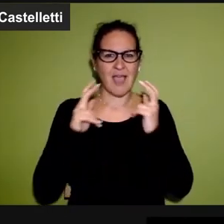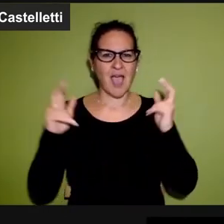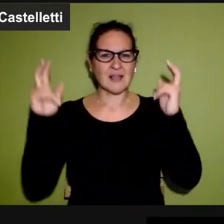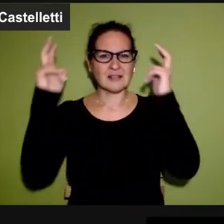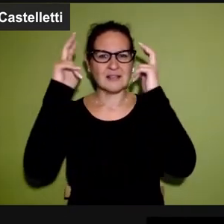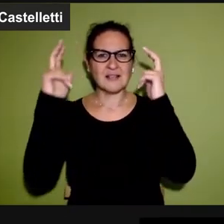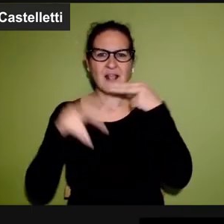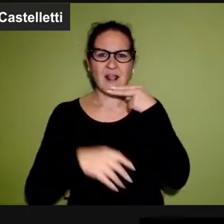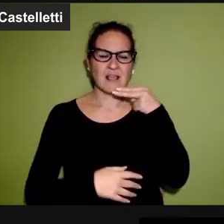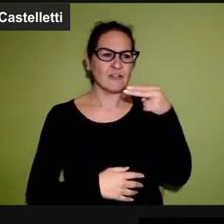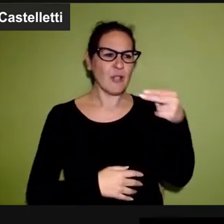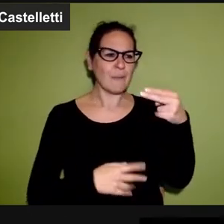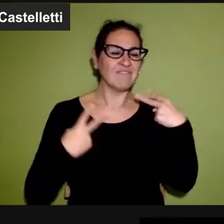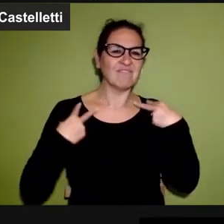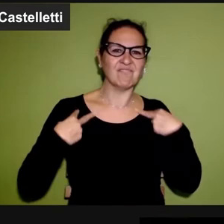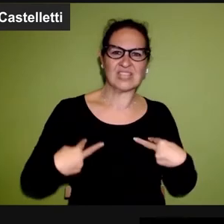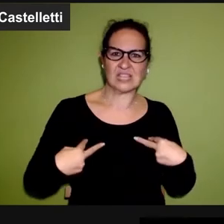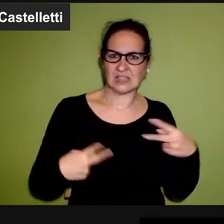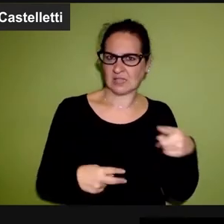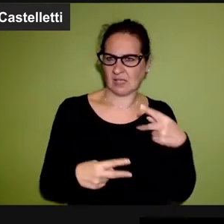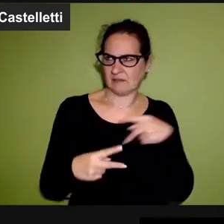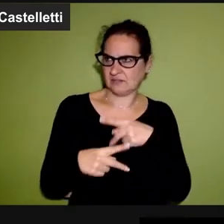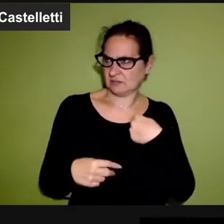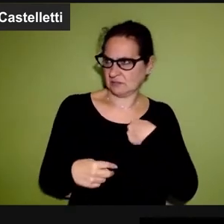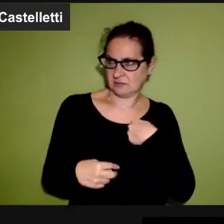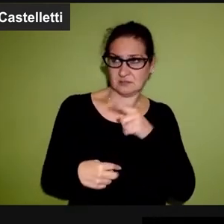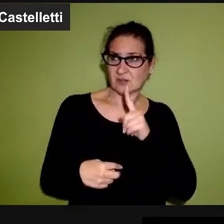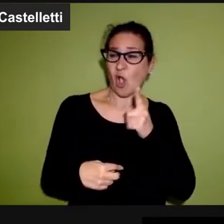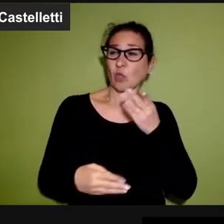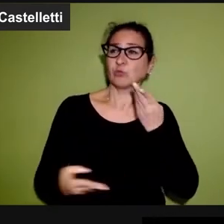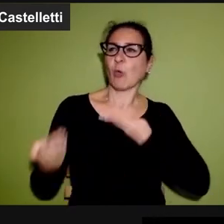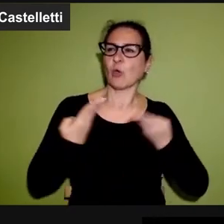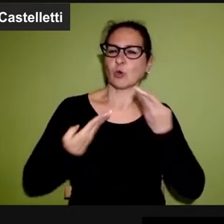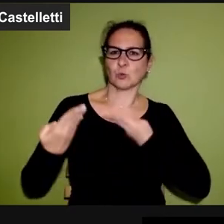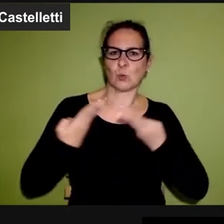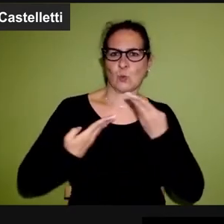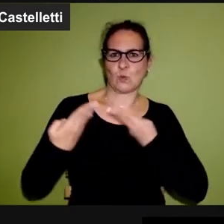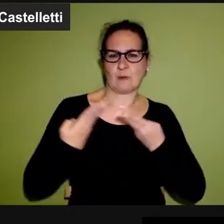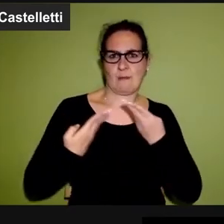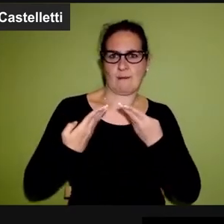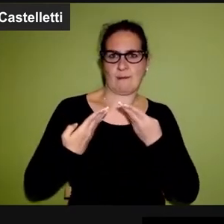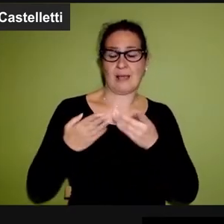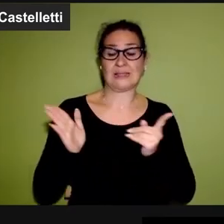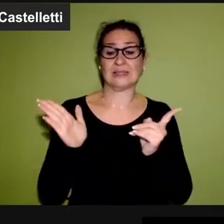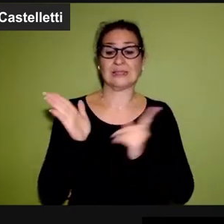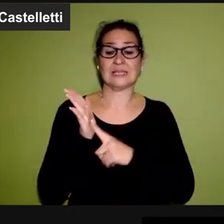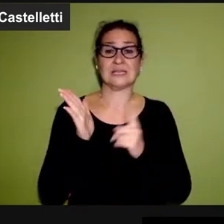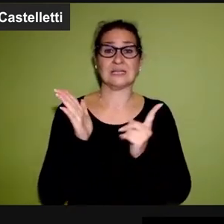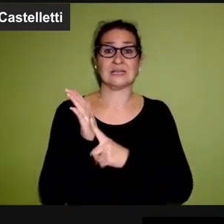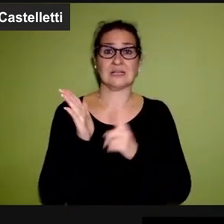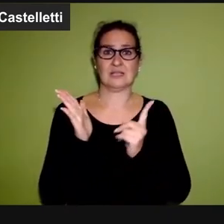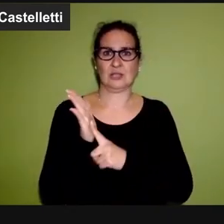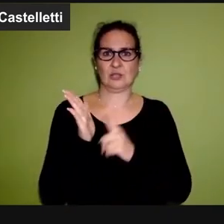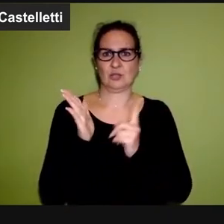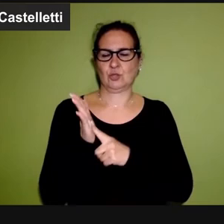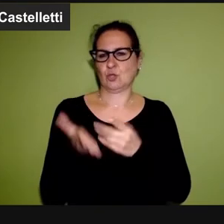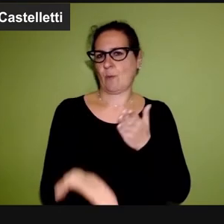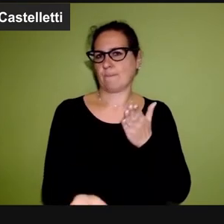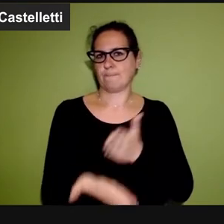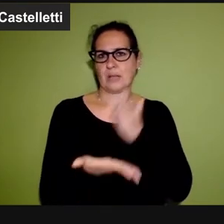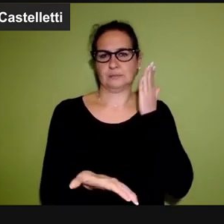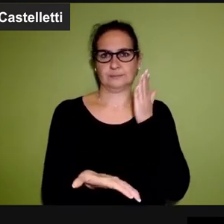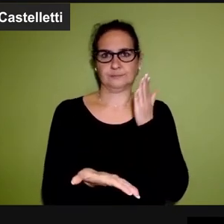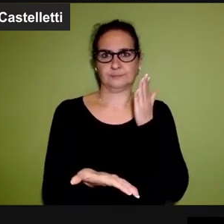i cardinali chiamano la sua vita, lui la sua vita la chiama tortura, ha diritto a porre fine a questa